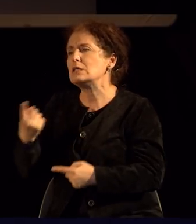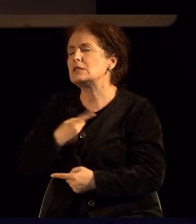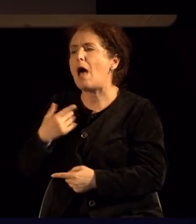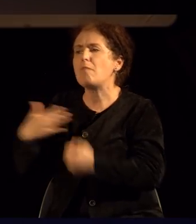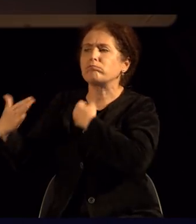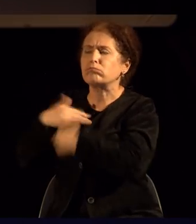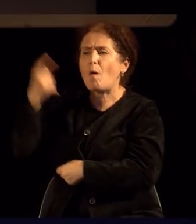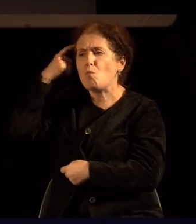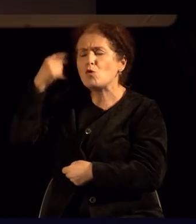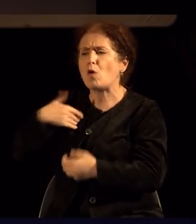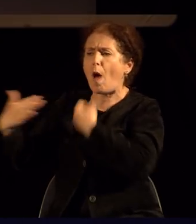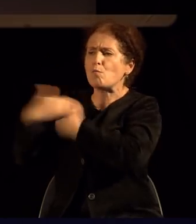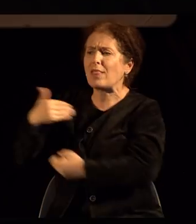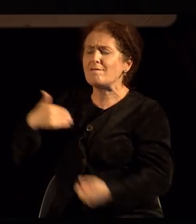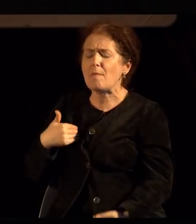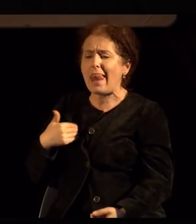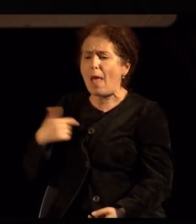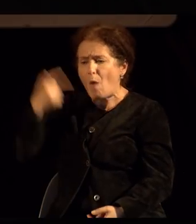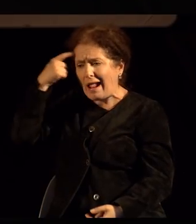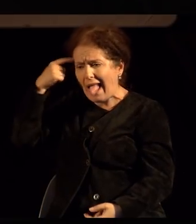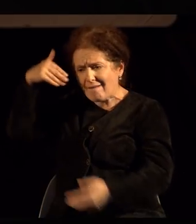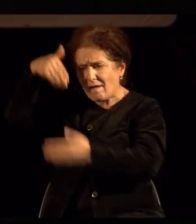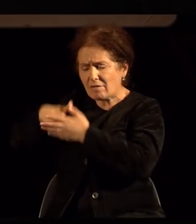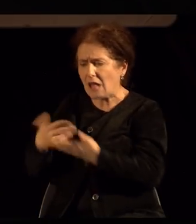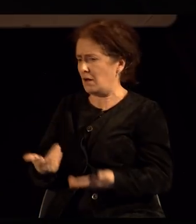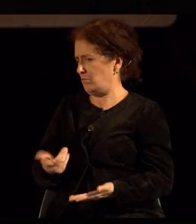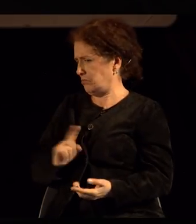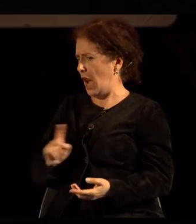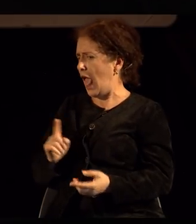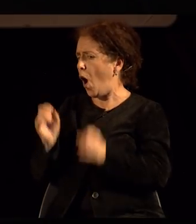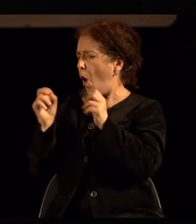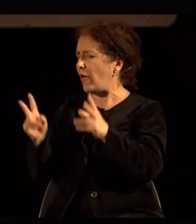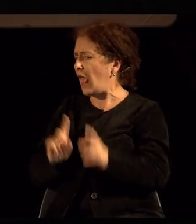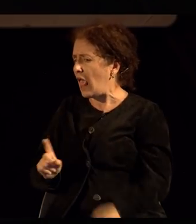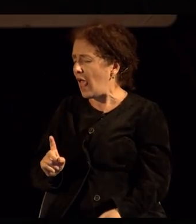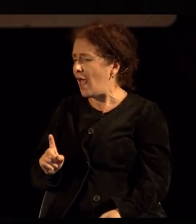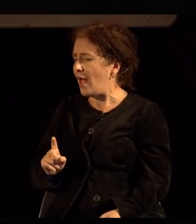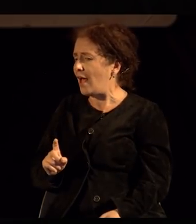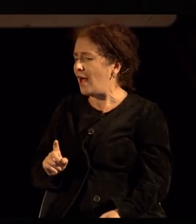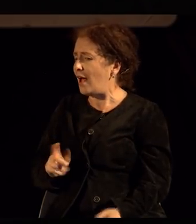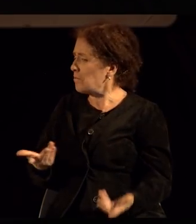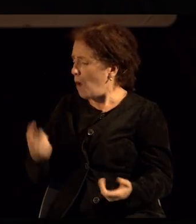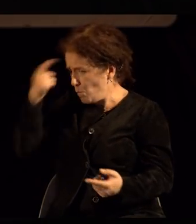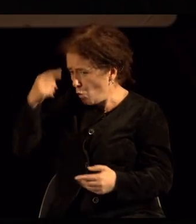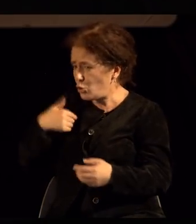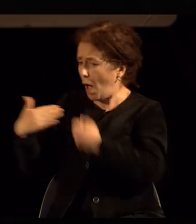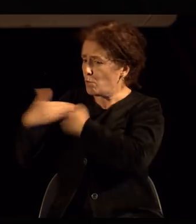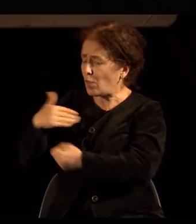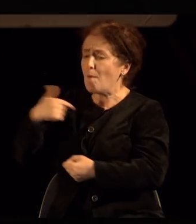себеси односно како моот мозок тоа го прави сватив дека во обштото ани е внатрешна саботажа